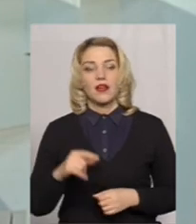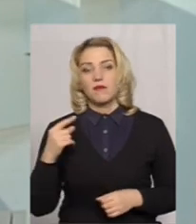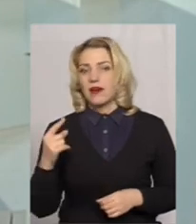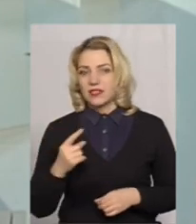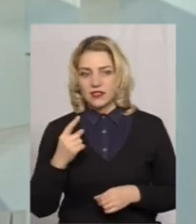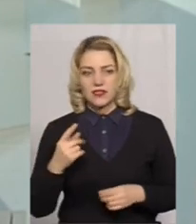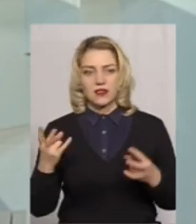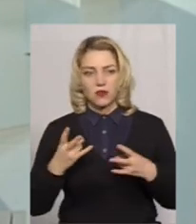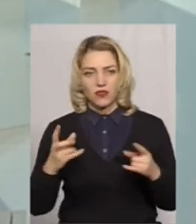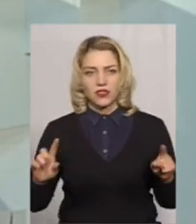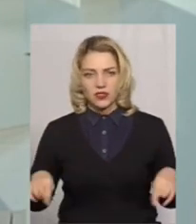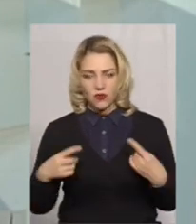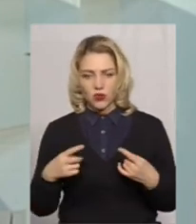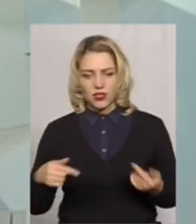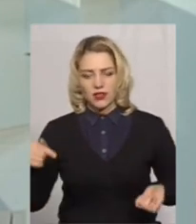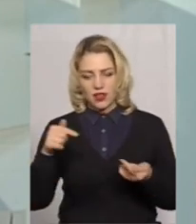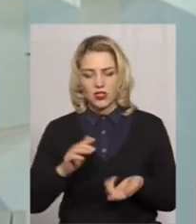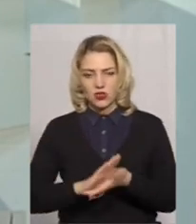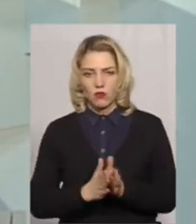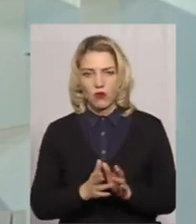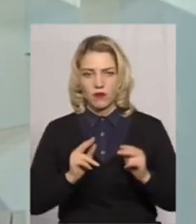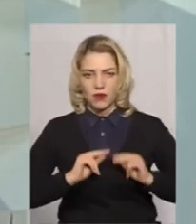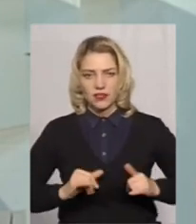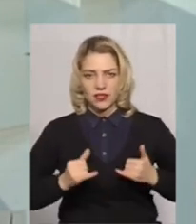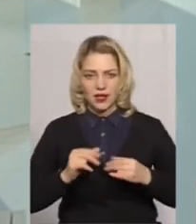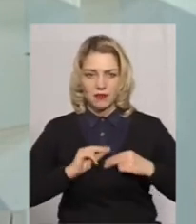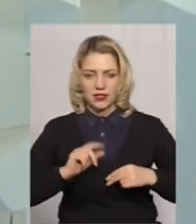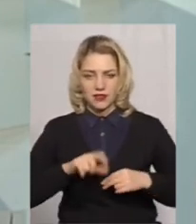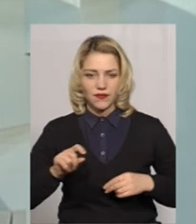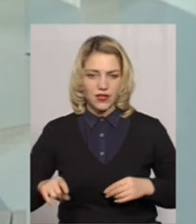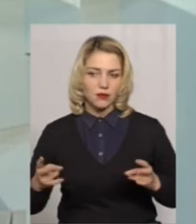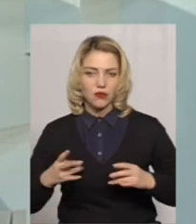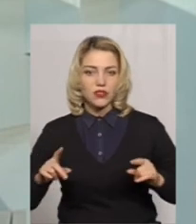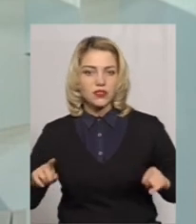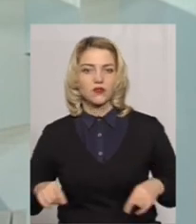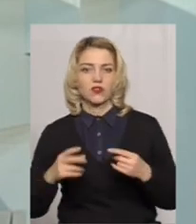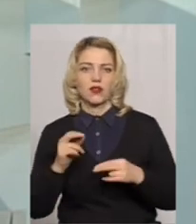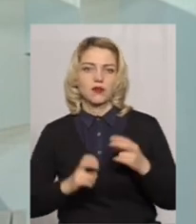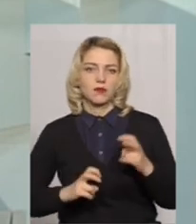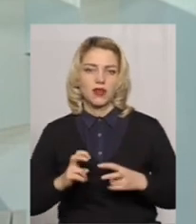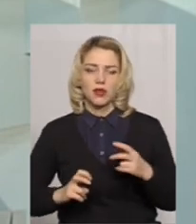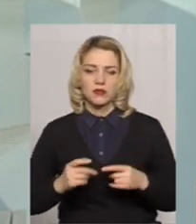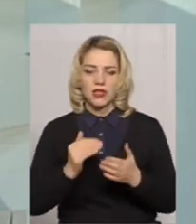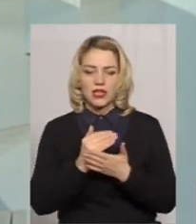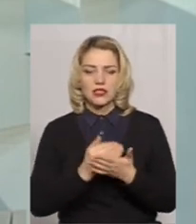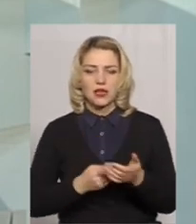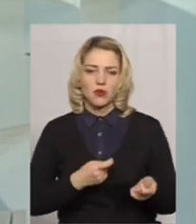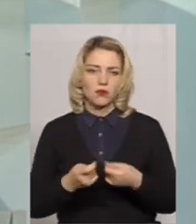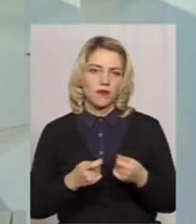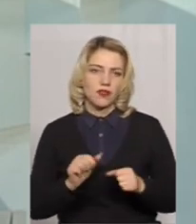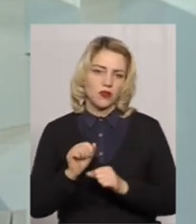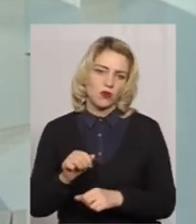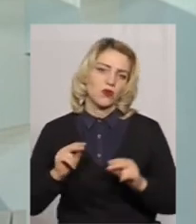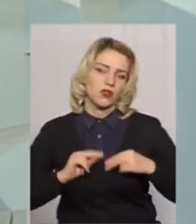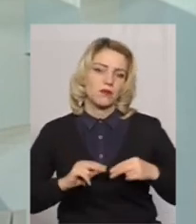все, повинні створюватися належні умови праці для працівників. створюватися на підприємствах системи управління охоронною праці